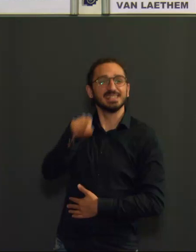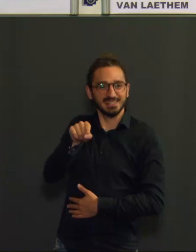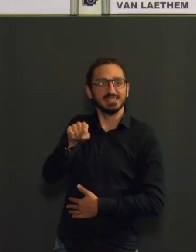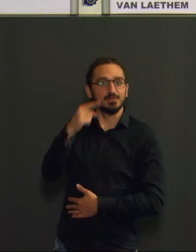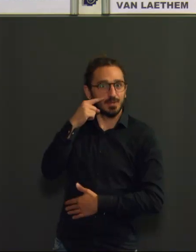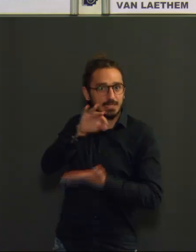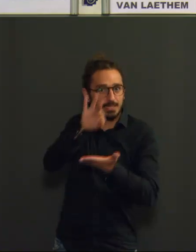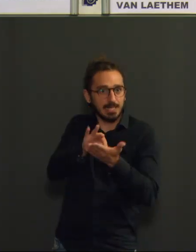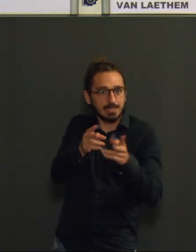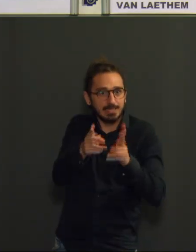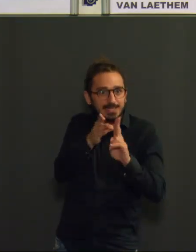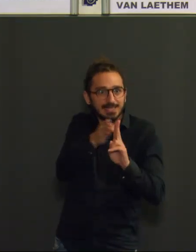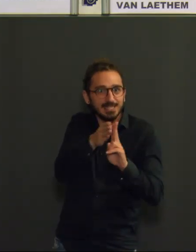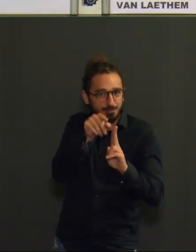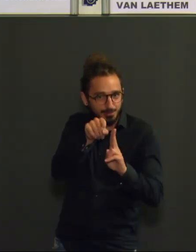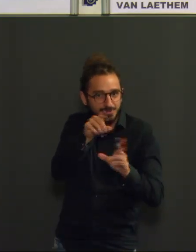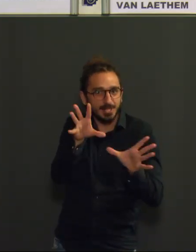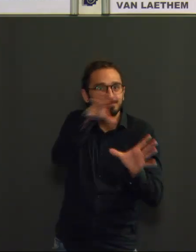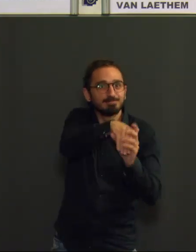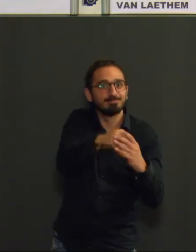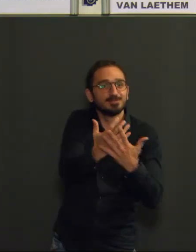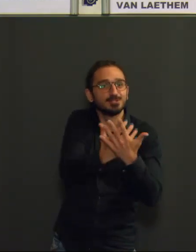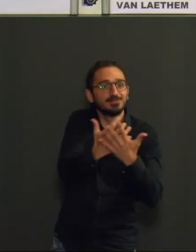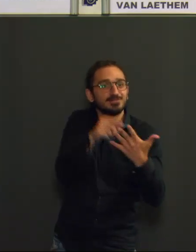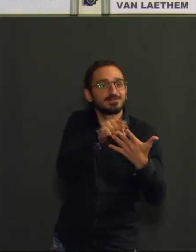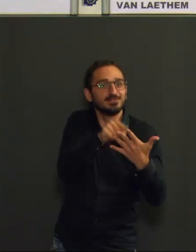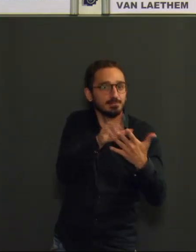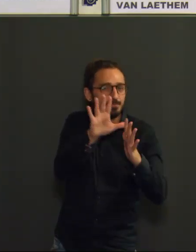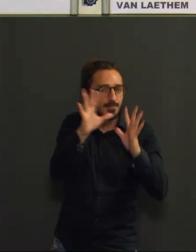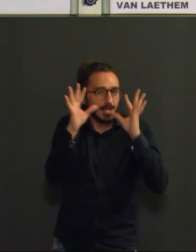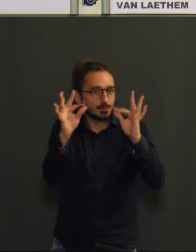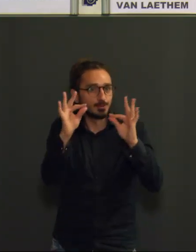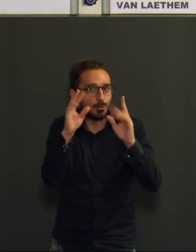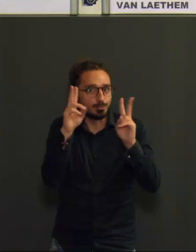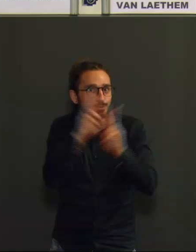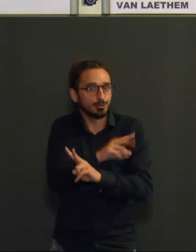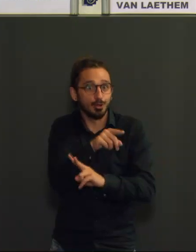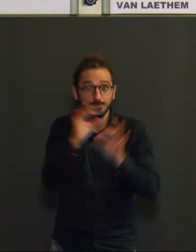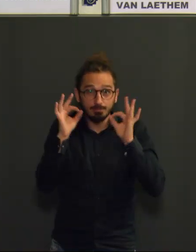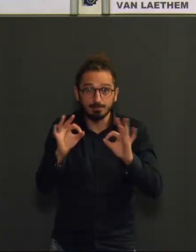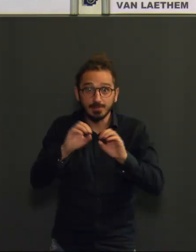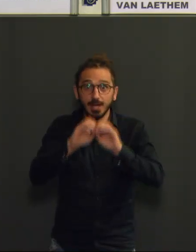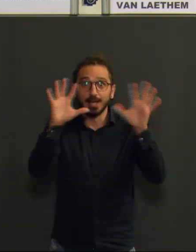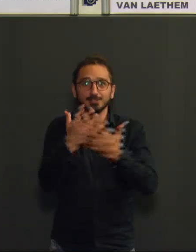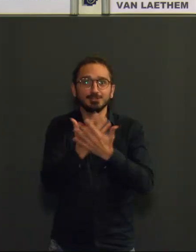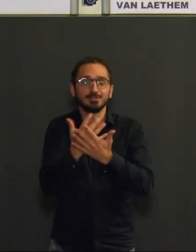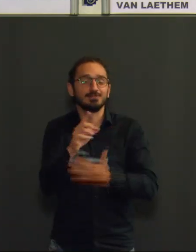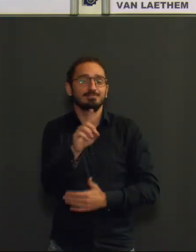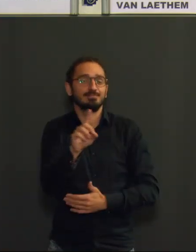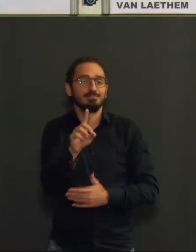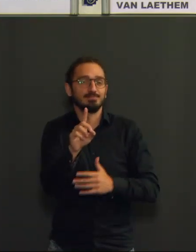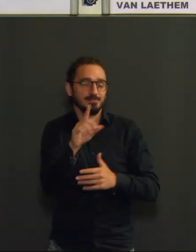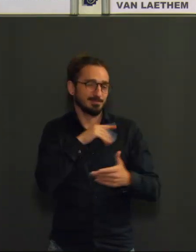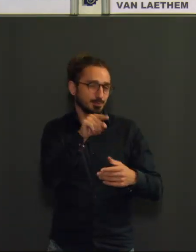difficilement comparables, des semaines de 5 jours avec des semaines de 4 jours. Et si on regarde les chiffres journaliers,